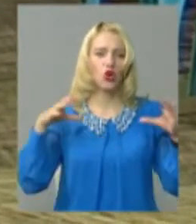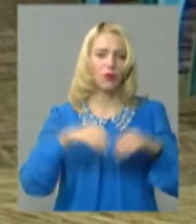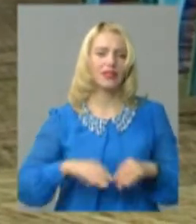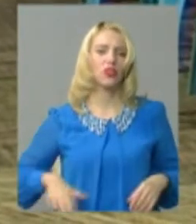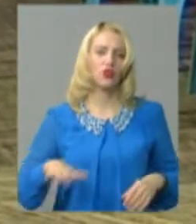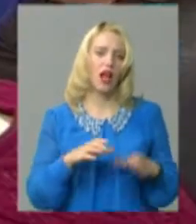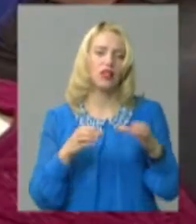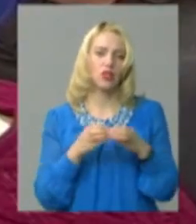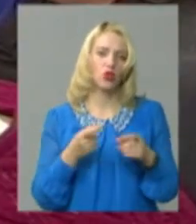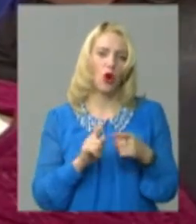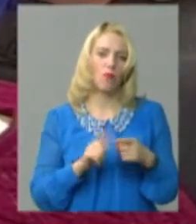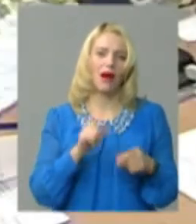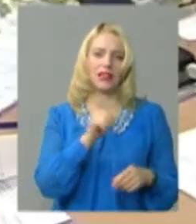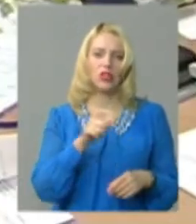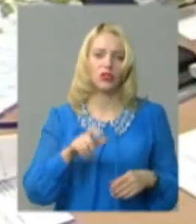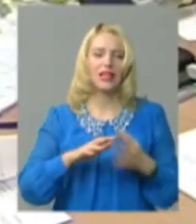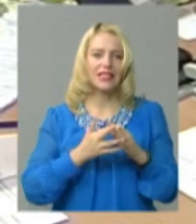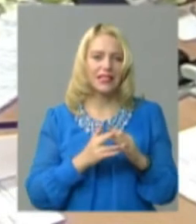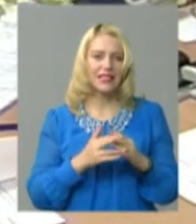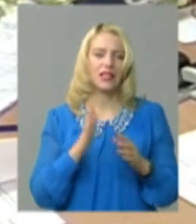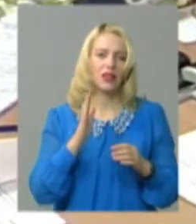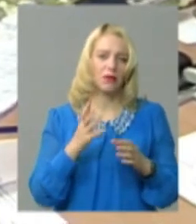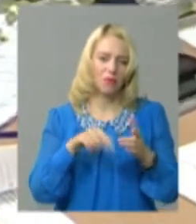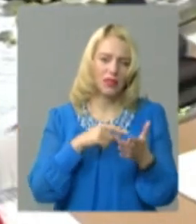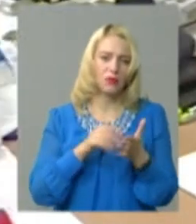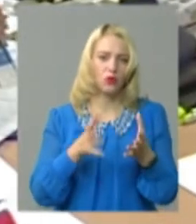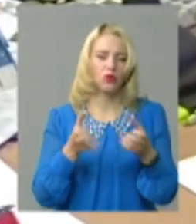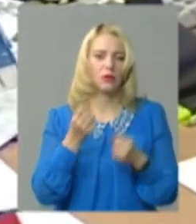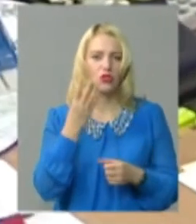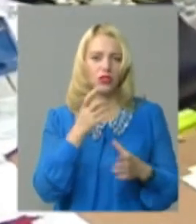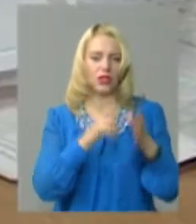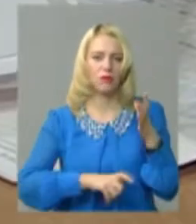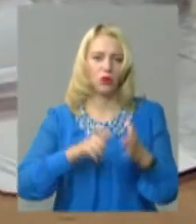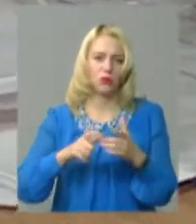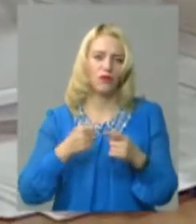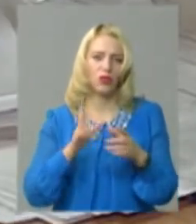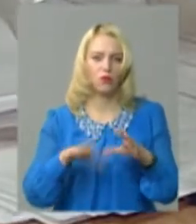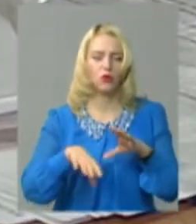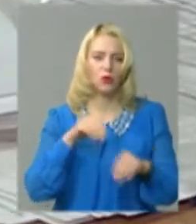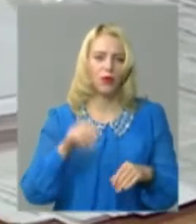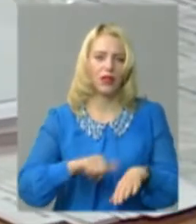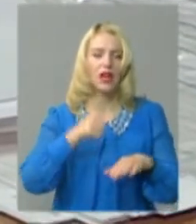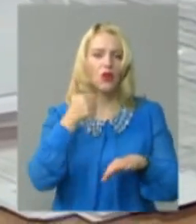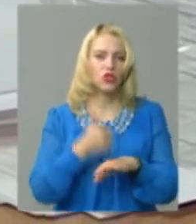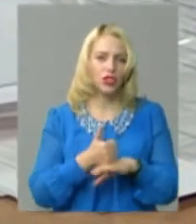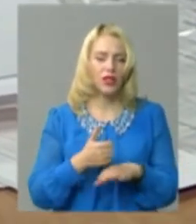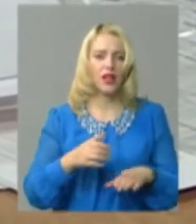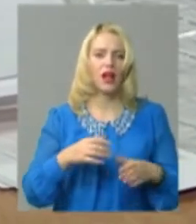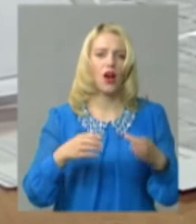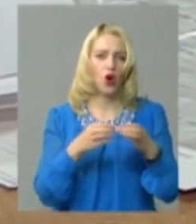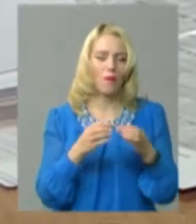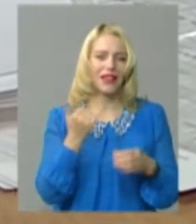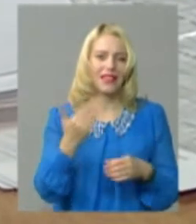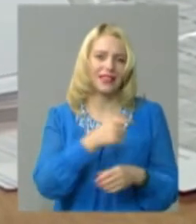'єднаних територіальних громад. Жителі сіл, селищ та міст отримують по чотири бюлетені. Вони обиратимуть очільника громади та її